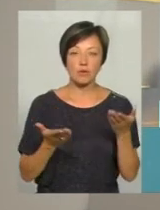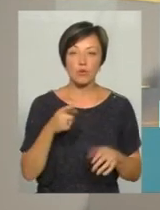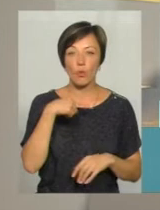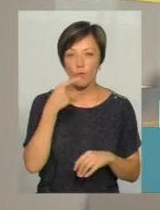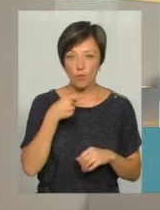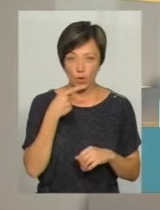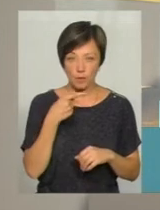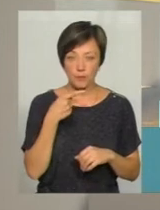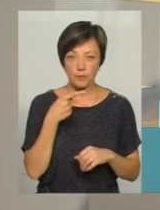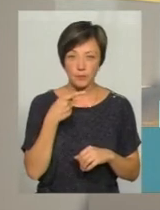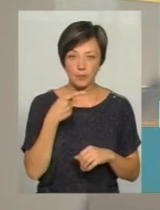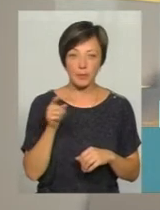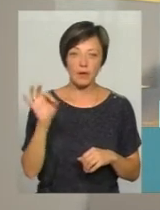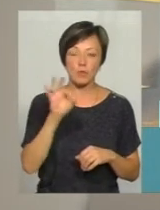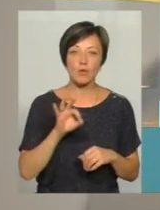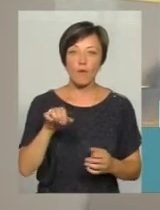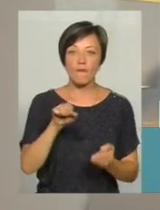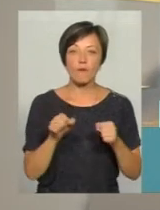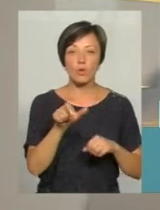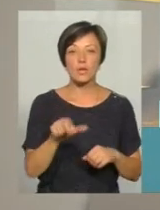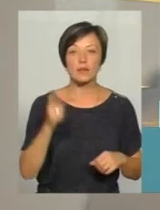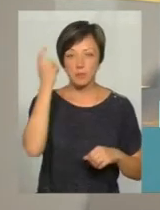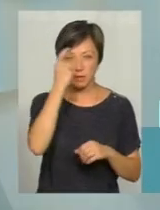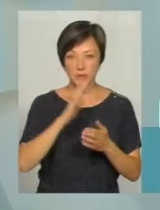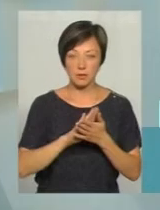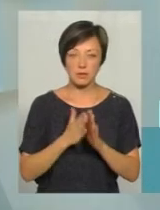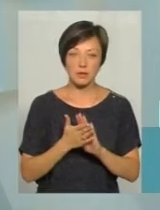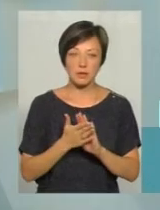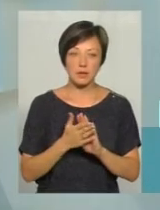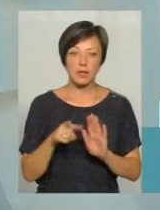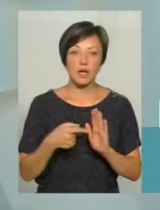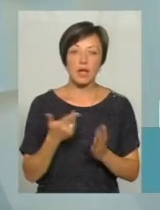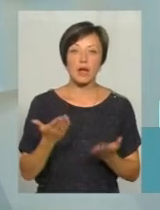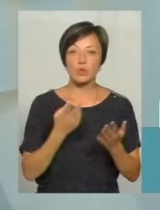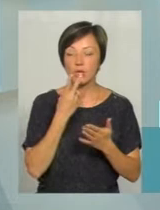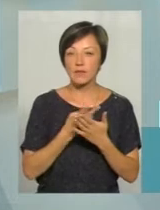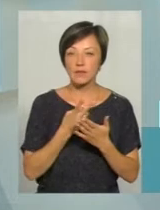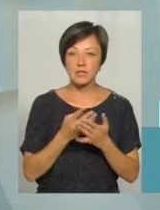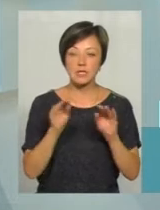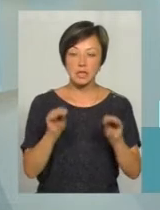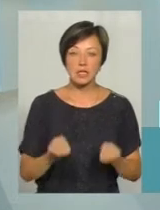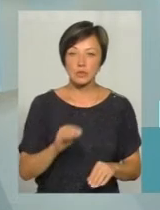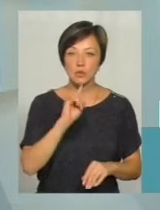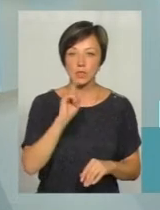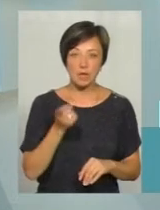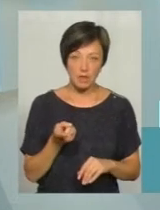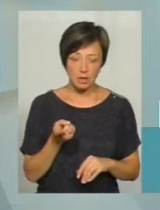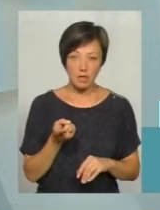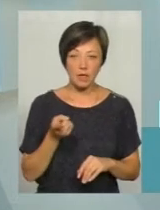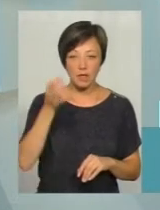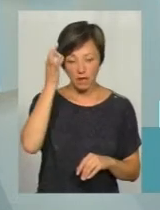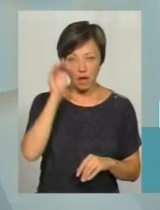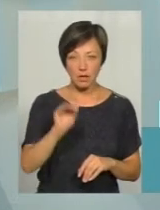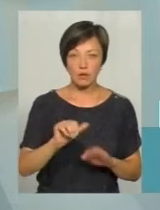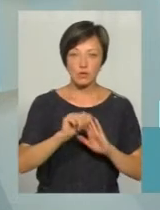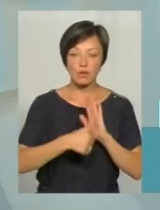про водіїв, які на підпитку керують автомобілем. Взагалі, якщо дивитися статистику за рік, то нагадаю, що в